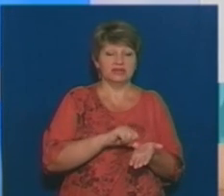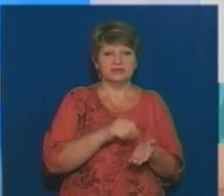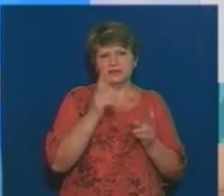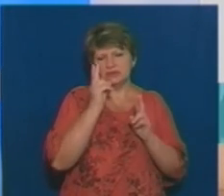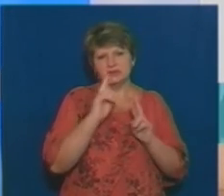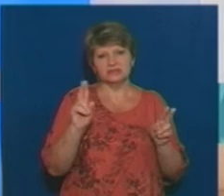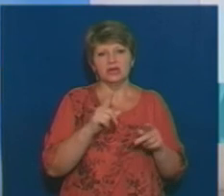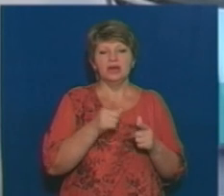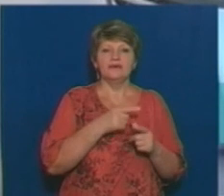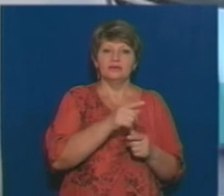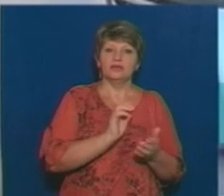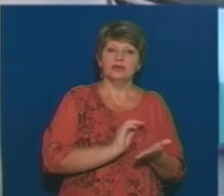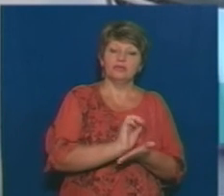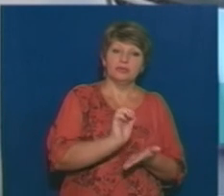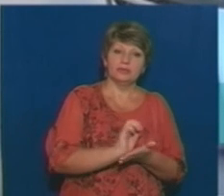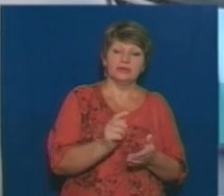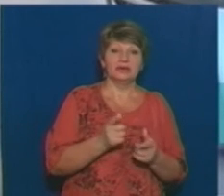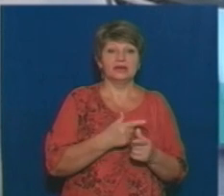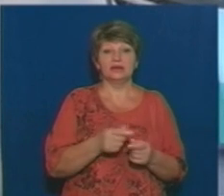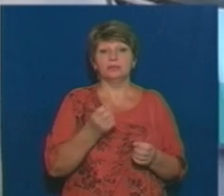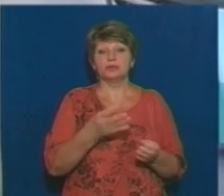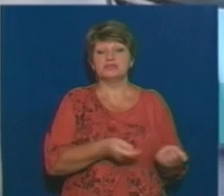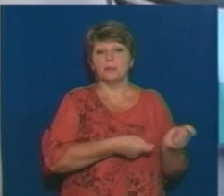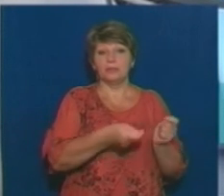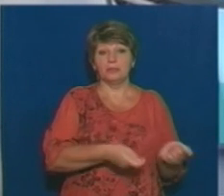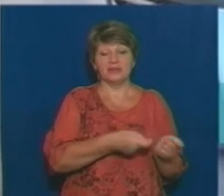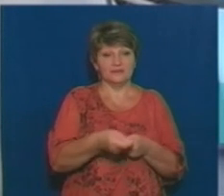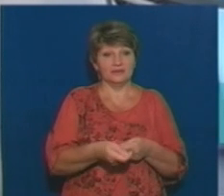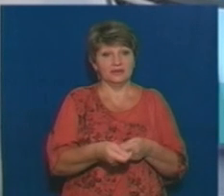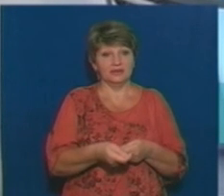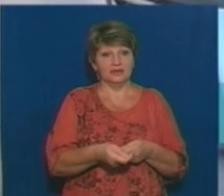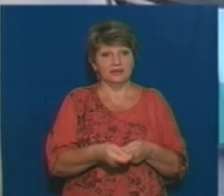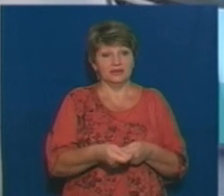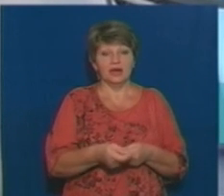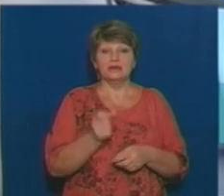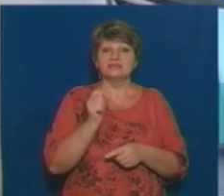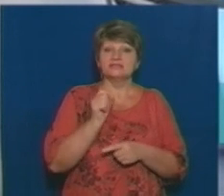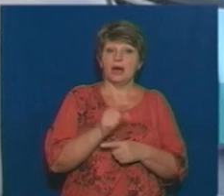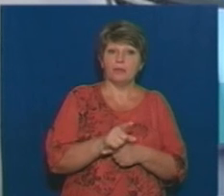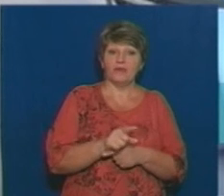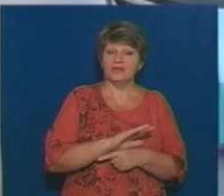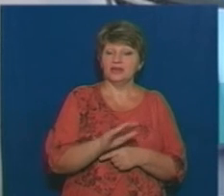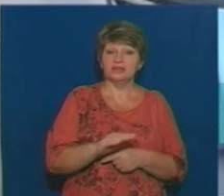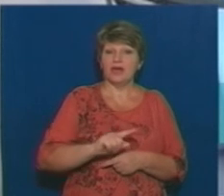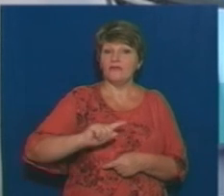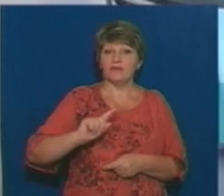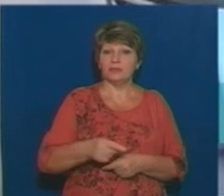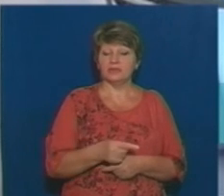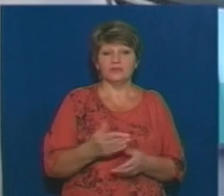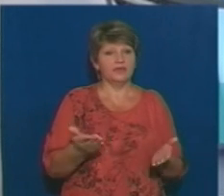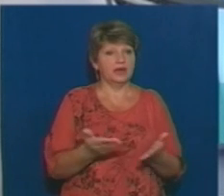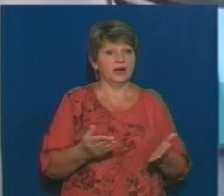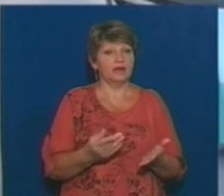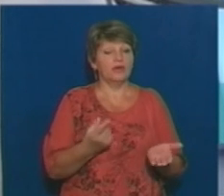виробником, чи є просто постачальником, тому що, знову ж таки, цікавий момент, замовник не вимагав ніякого підтвердження